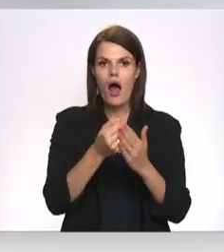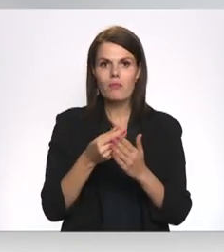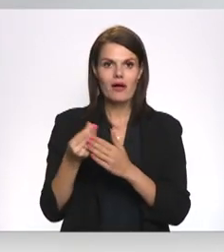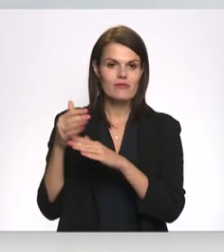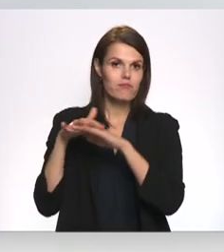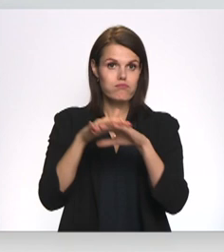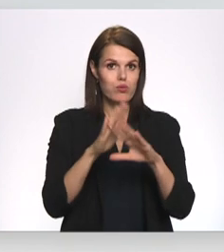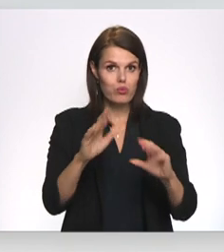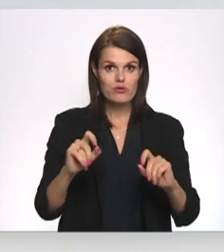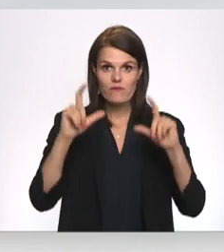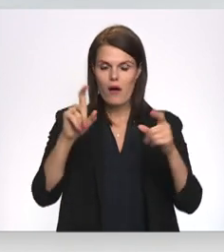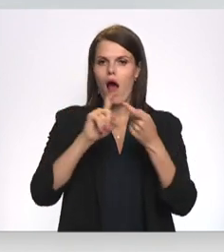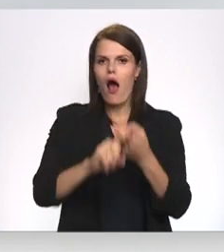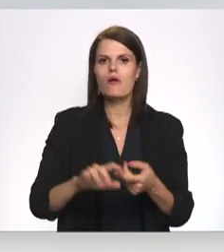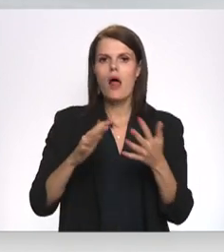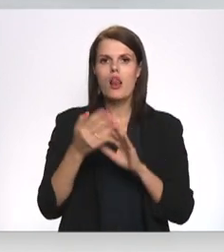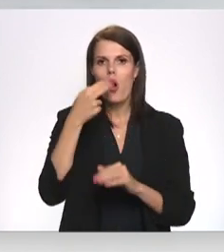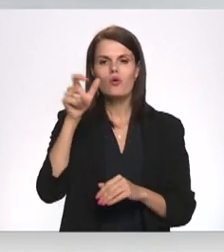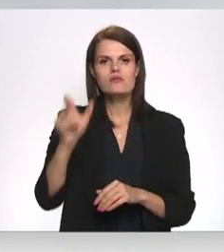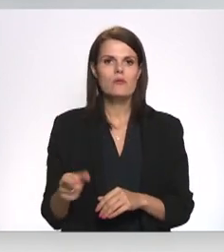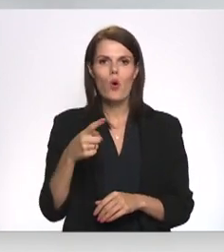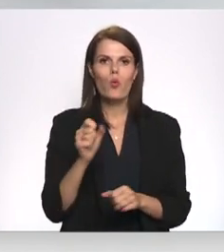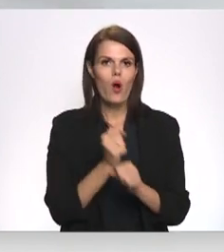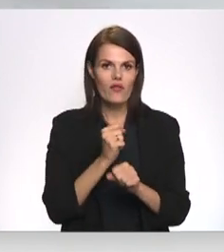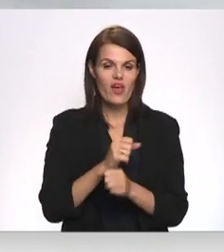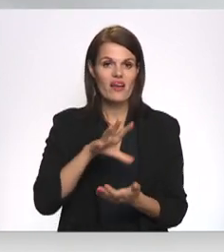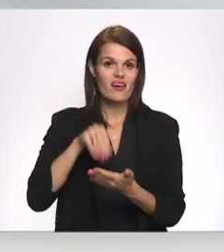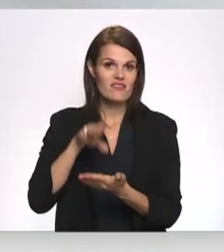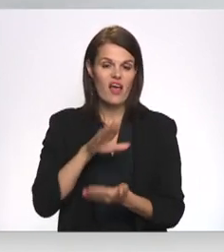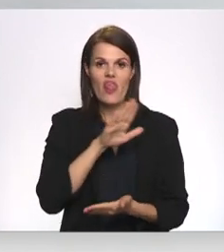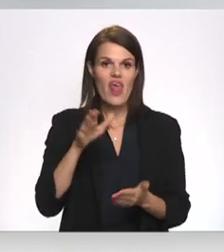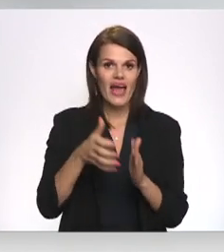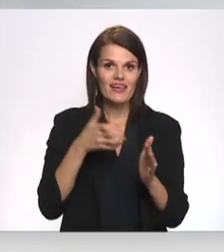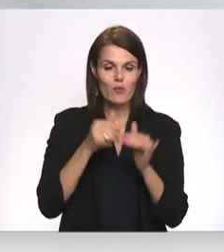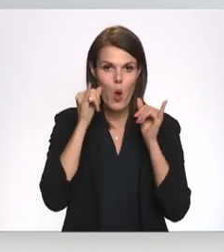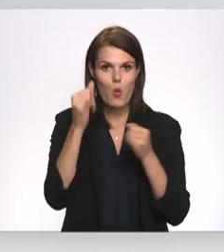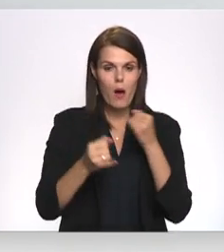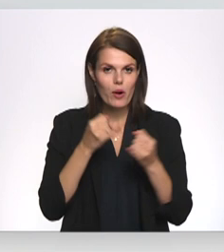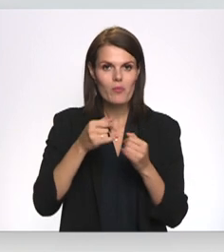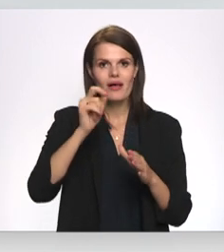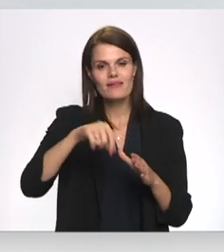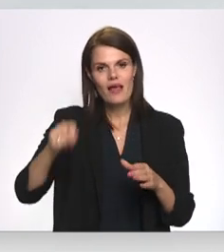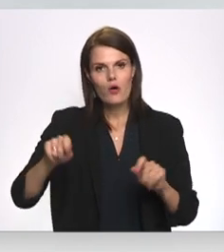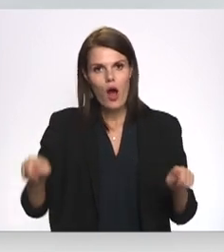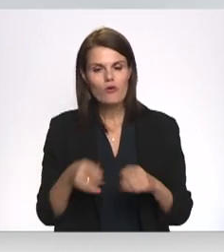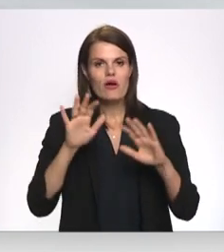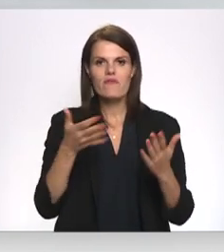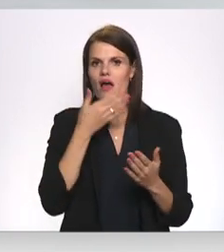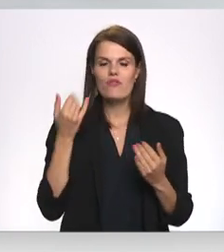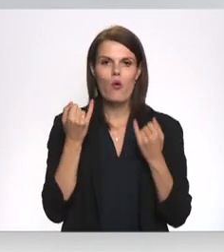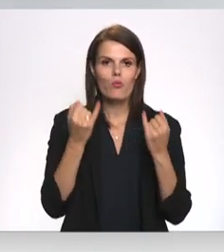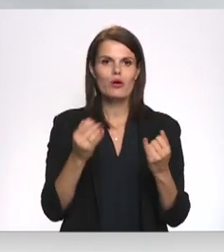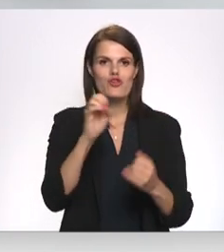palielināsies ir atkarīgs no lauksēmnieka darbības veida. Ja zālājs netiek izmantotas lopkopībai, sēklaudzēšanai vai tam no piešķirts Eiropas